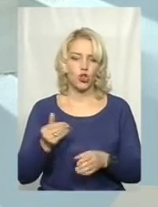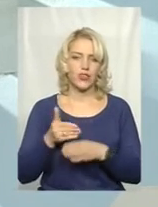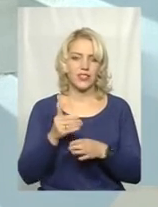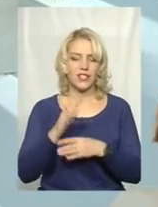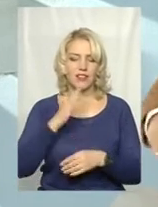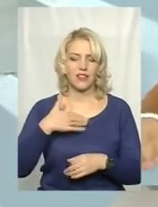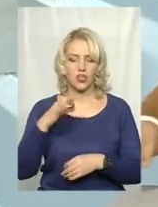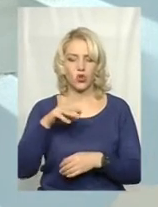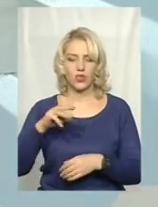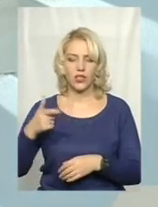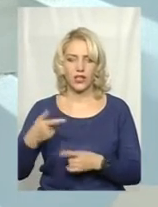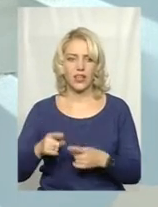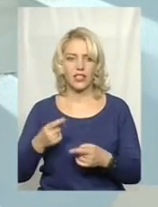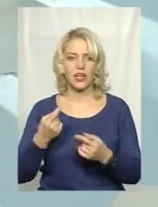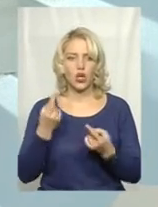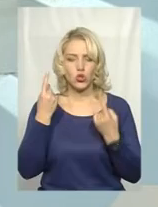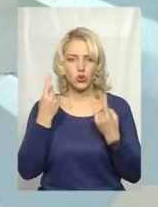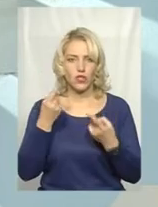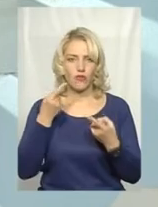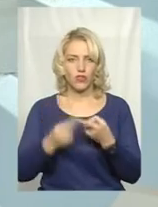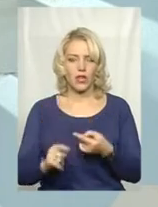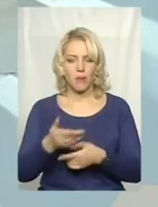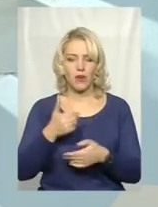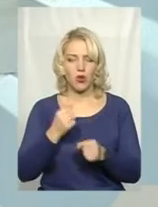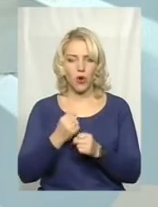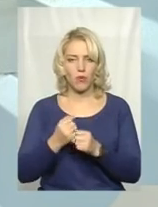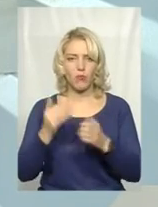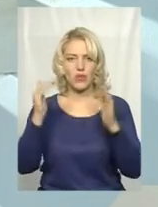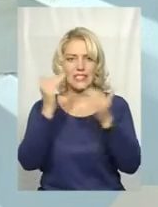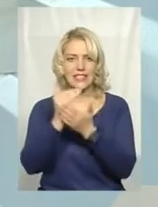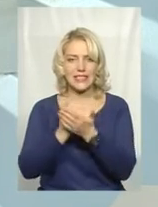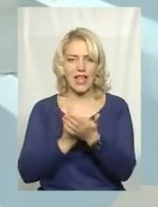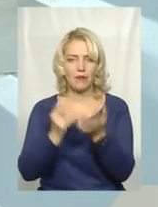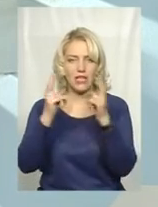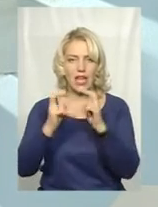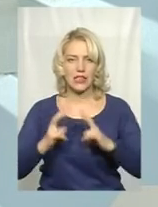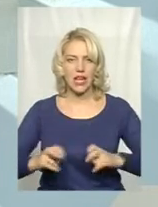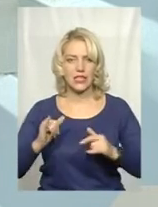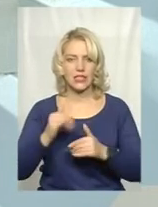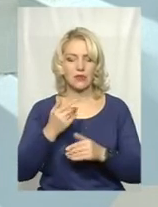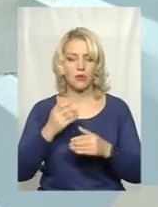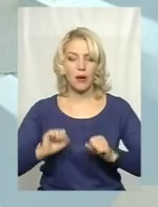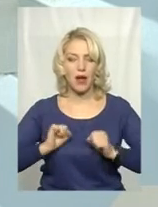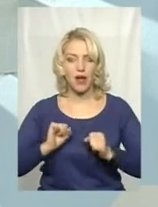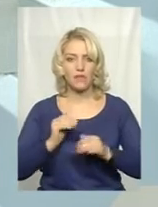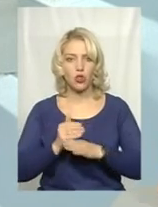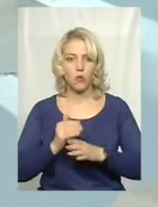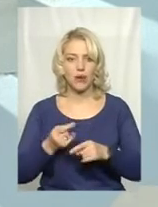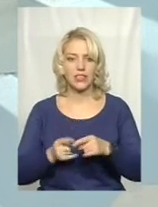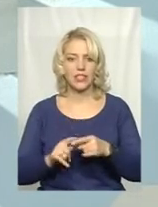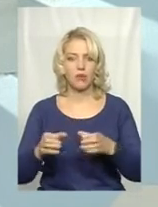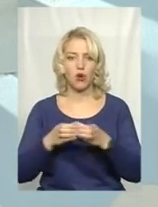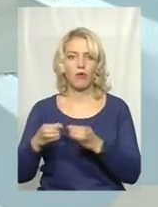і він суттєво, насправді, відрізняється. Ми робимо такий системний аналіз і намагаємося допомагати тим